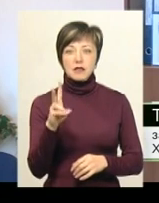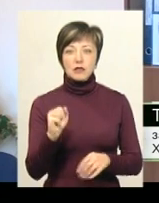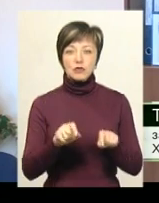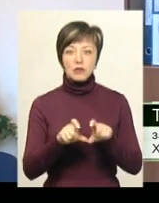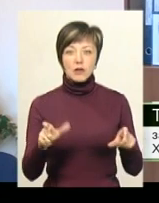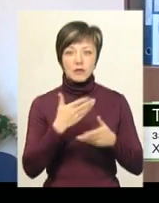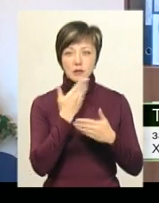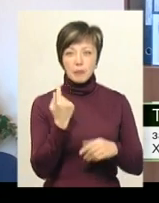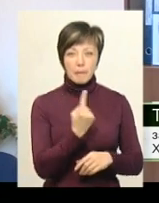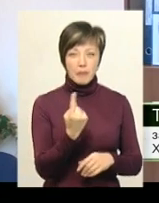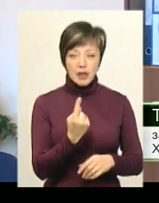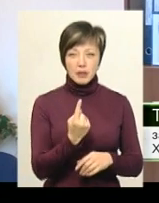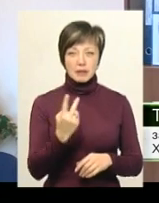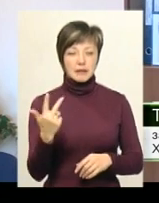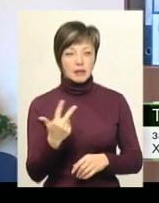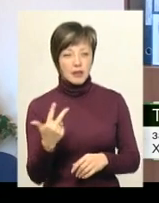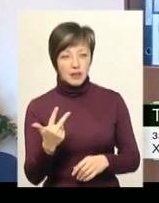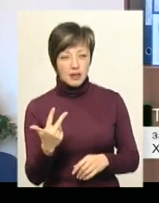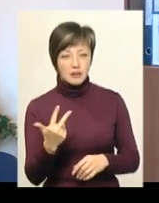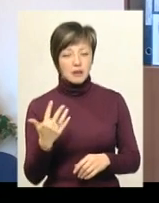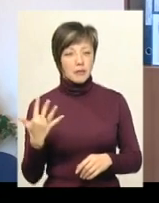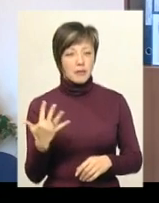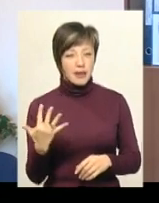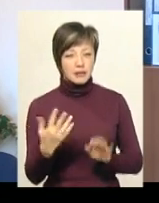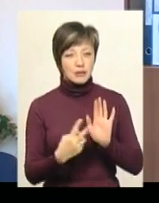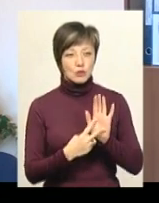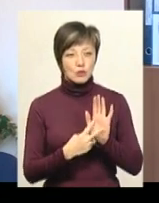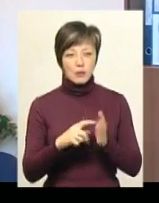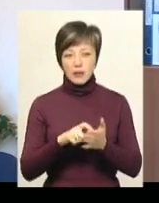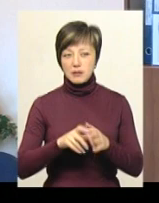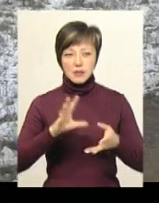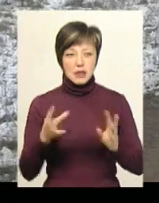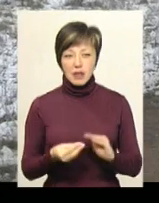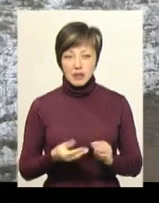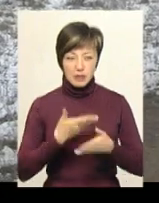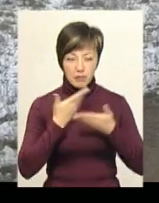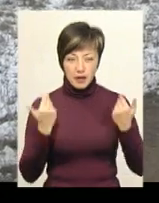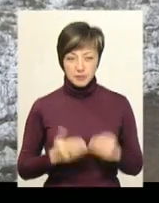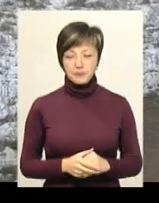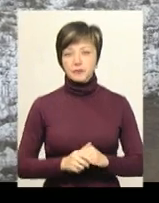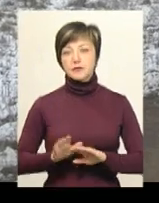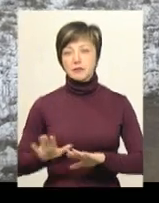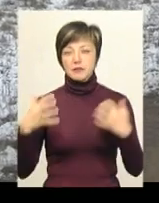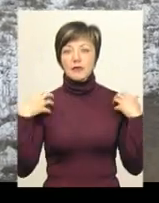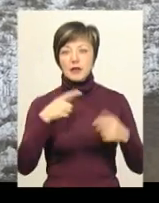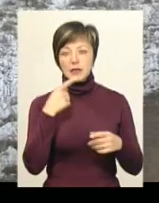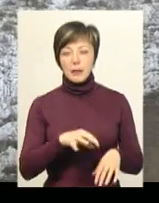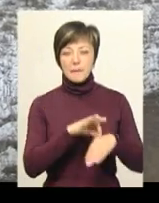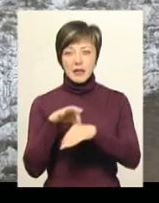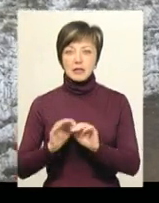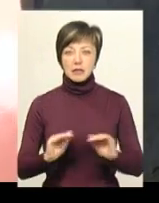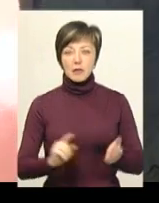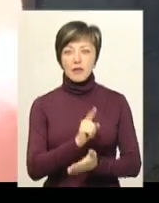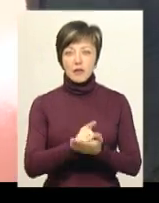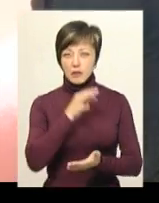Відсутній перший клас, відсутній третій, п'ятий та сьомий клас. Їх взагалі немає. Тетяна Дупляк каже, за перевезення дітей